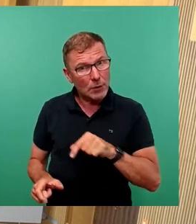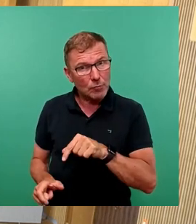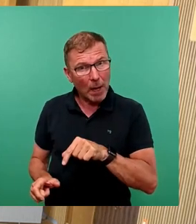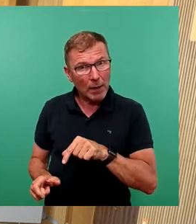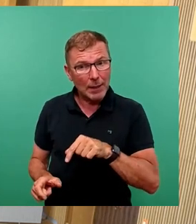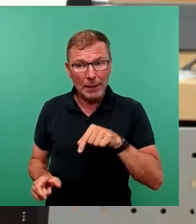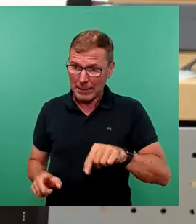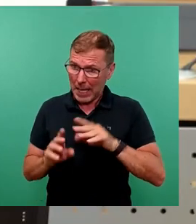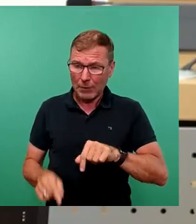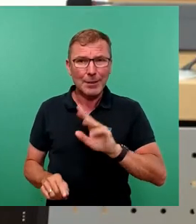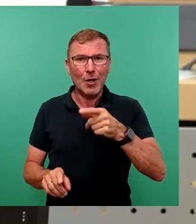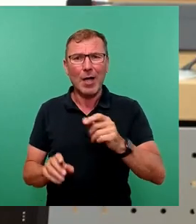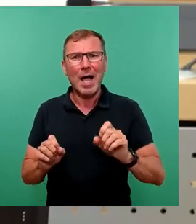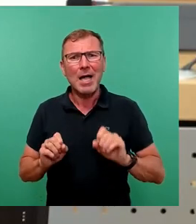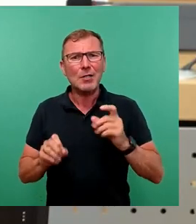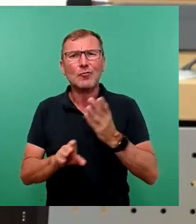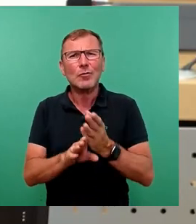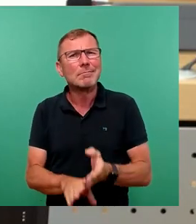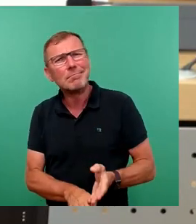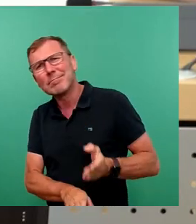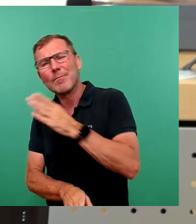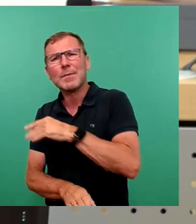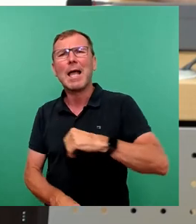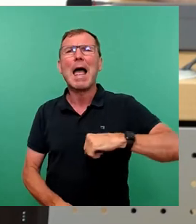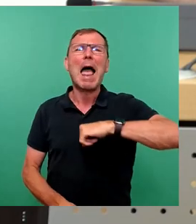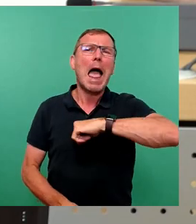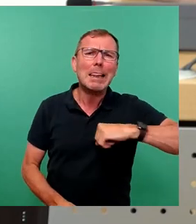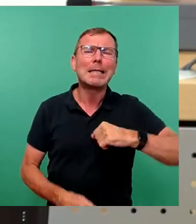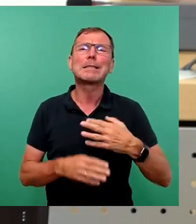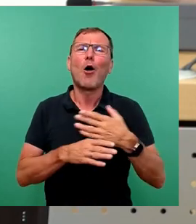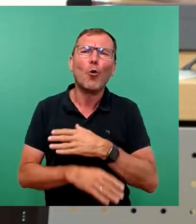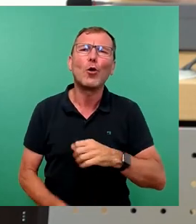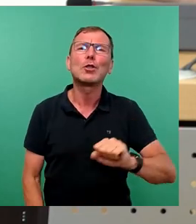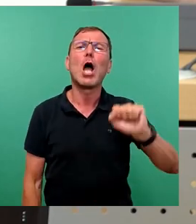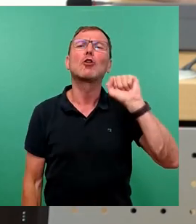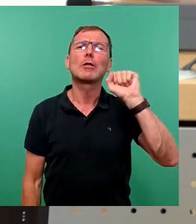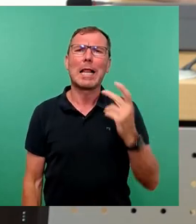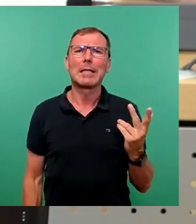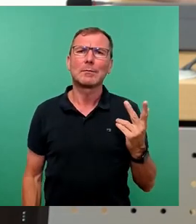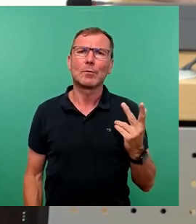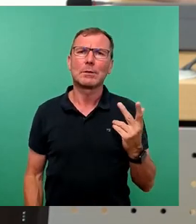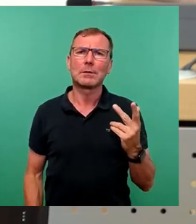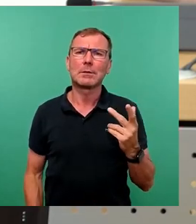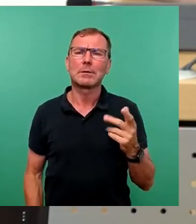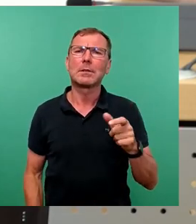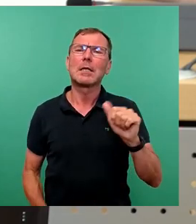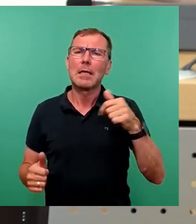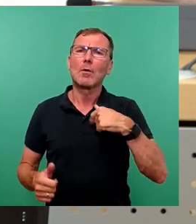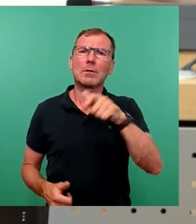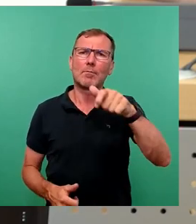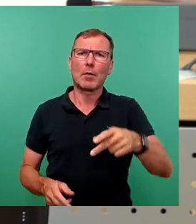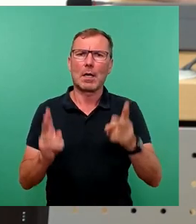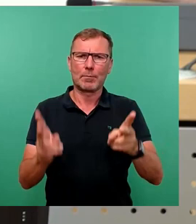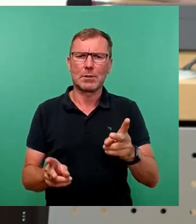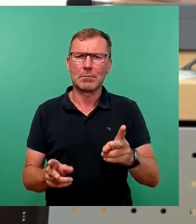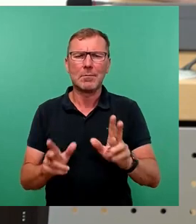diesem Haushalt. Wir haben es seitdem der linksgrüne Sozialismus das Leben der Bürger in unserer Stadt bestimmt. Ja, schreien Sie